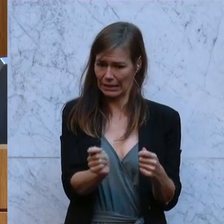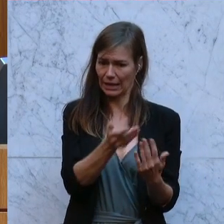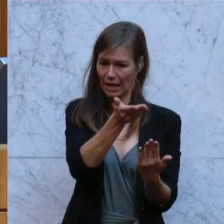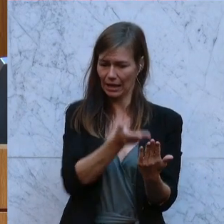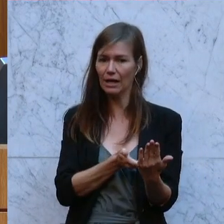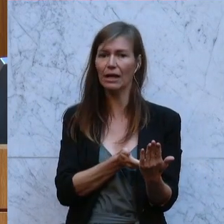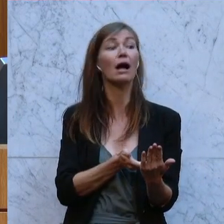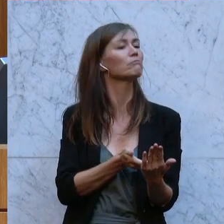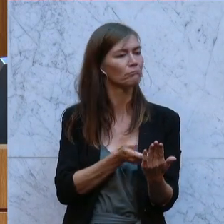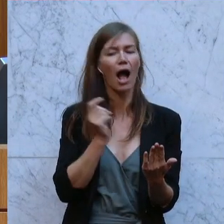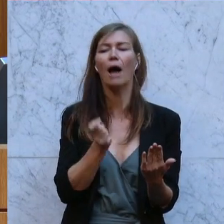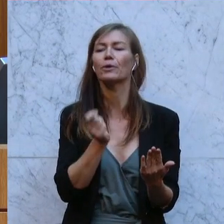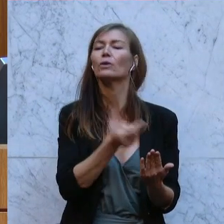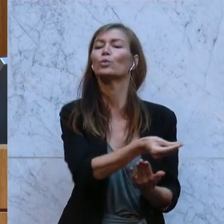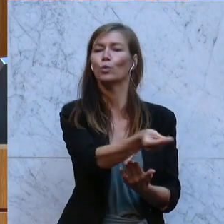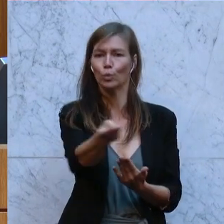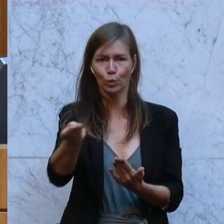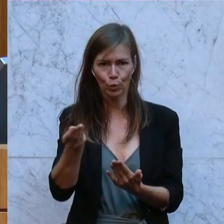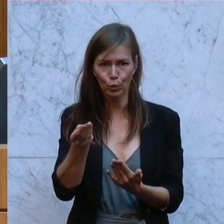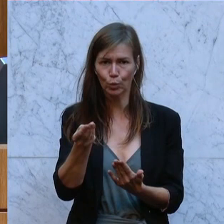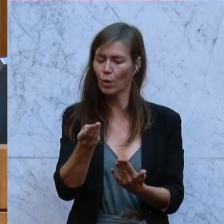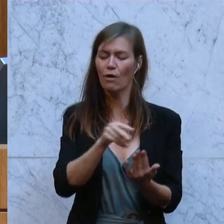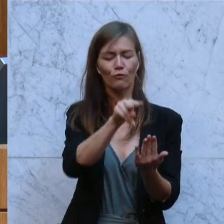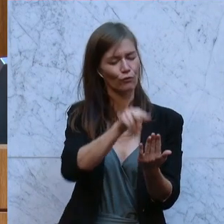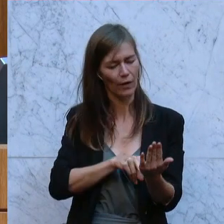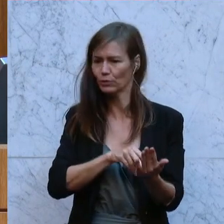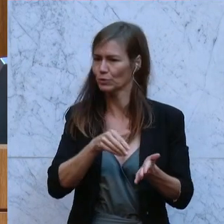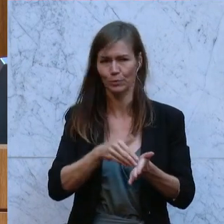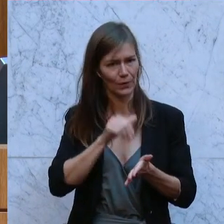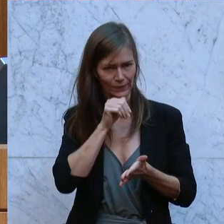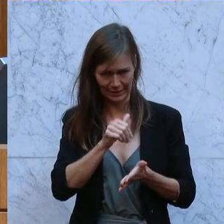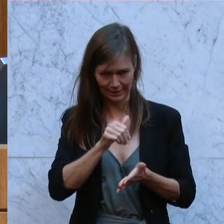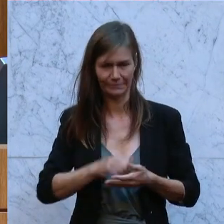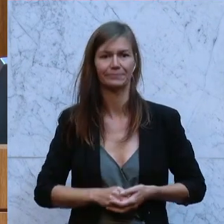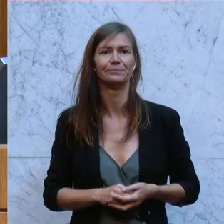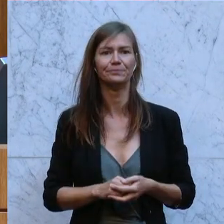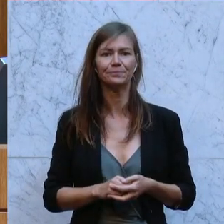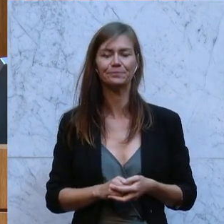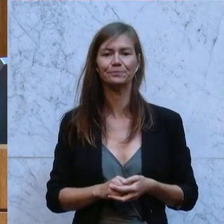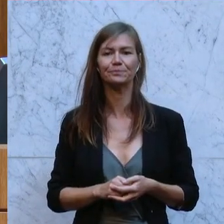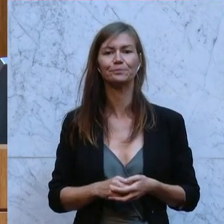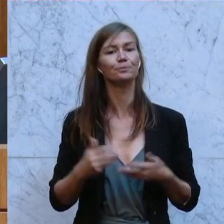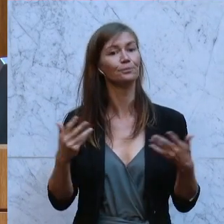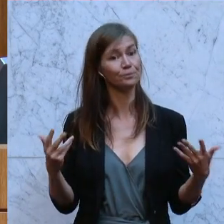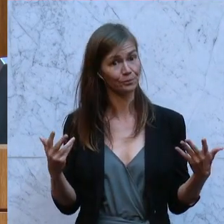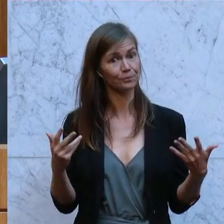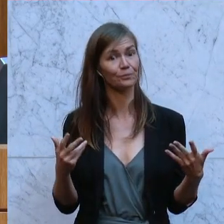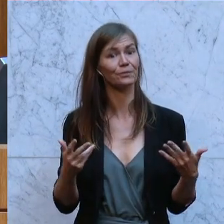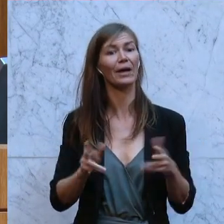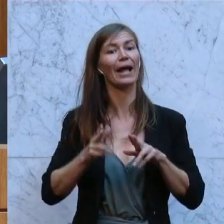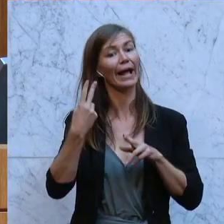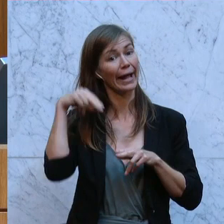allen Abgeordneten zugegangen ist, übrigt sich eine Verlesung durch die Schriftführung. Ich darf den Herrn